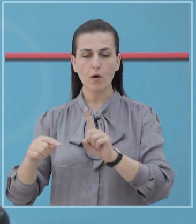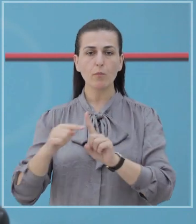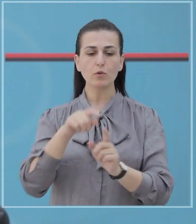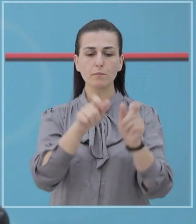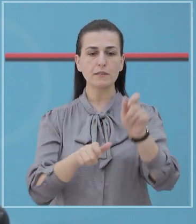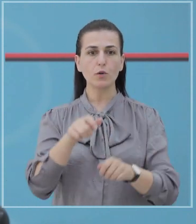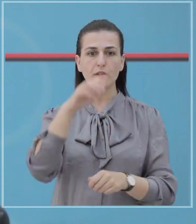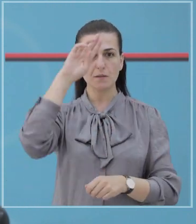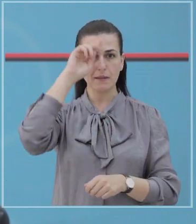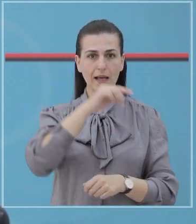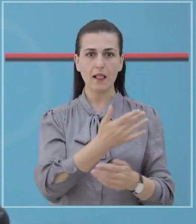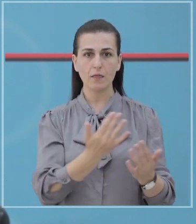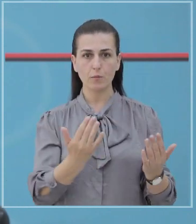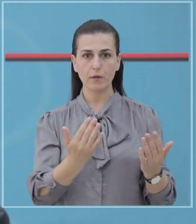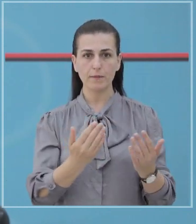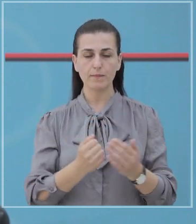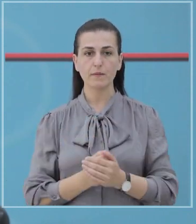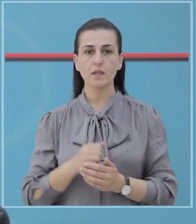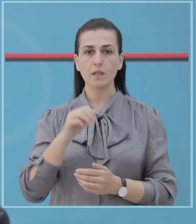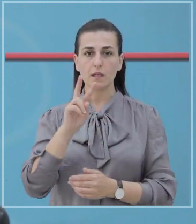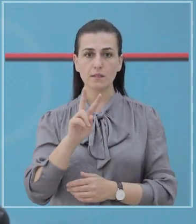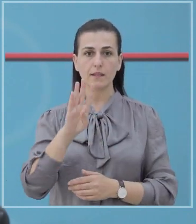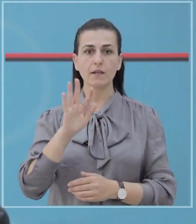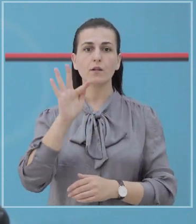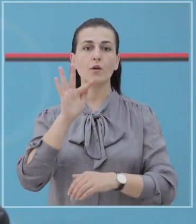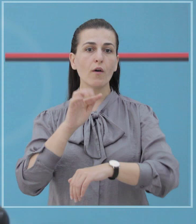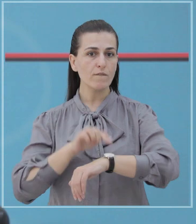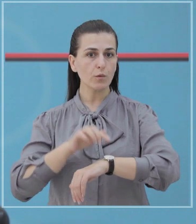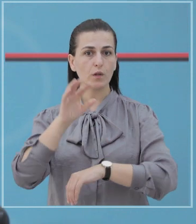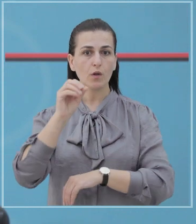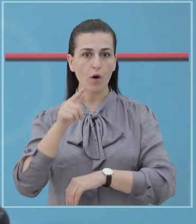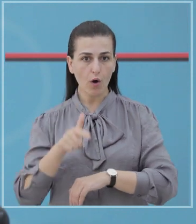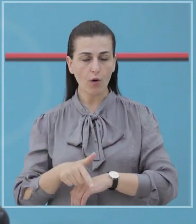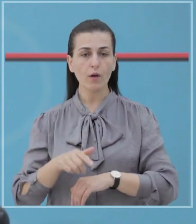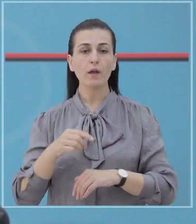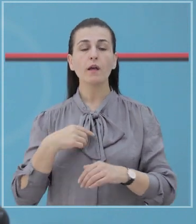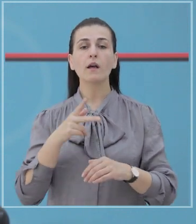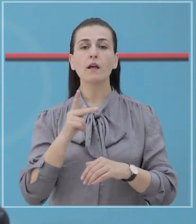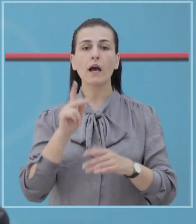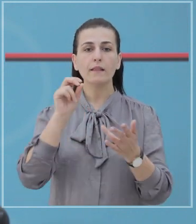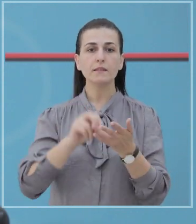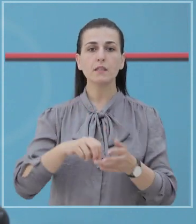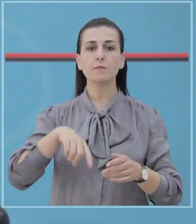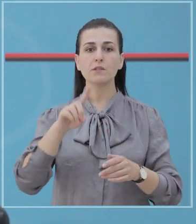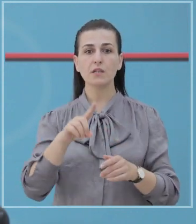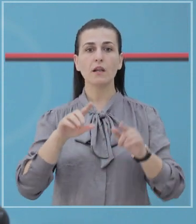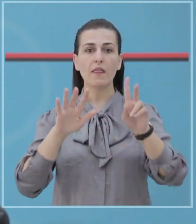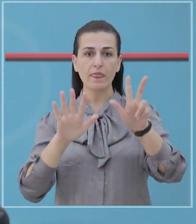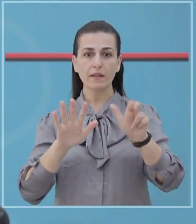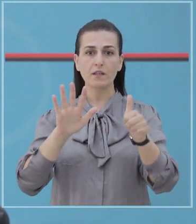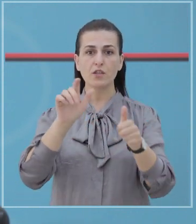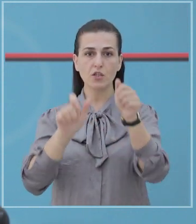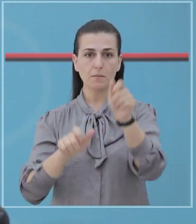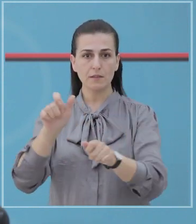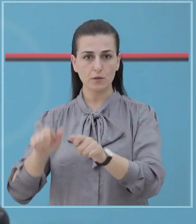hospitalizuara. Gjatë 24 orve të fundit, janë testuar 186 qytetarë, si të dyshuar të prekur me COVID